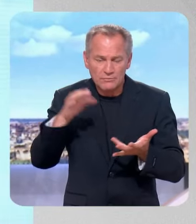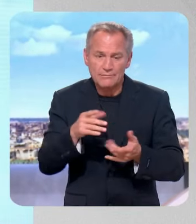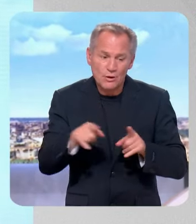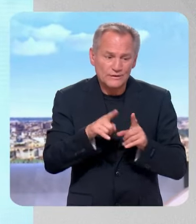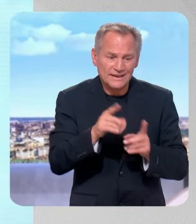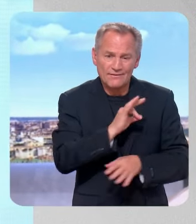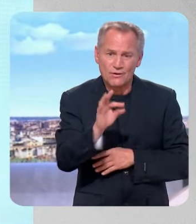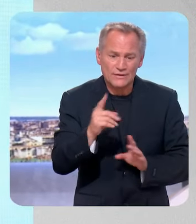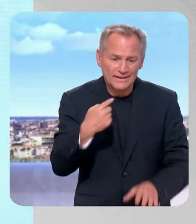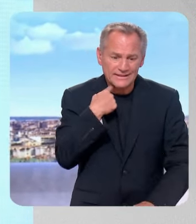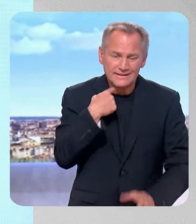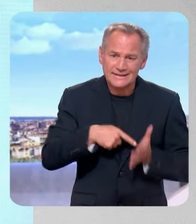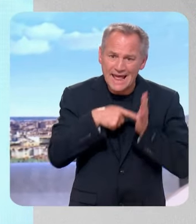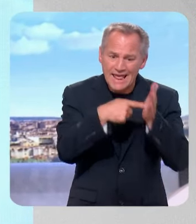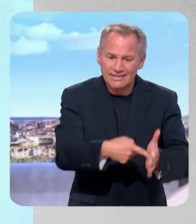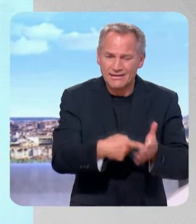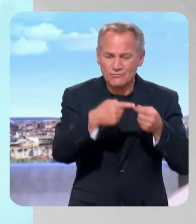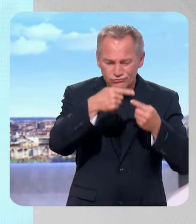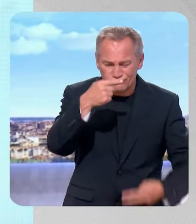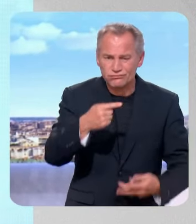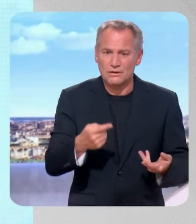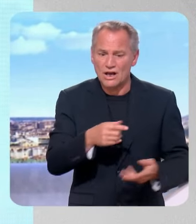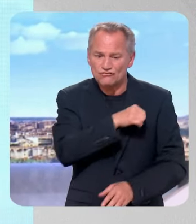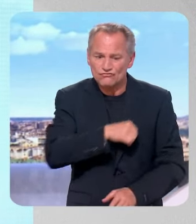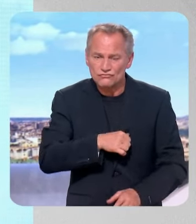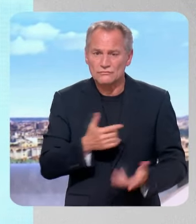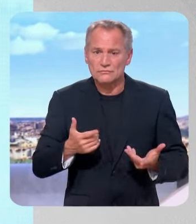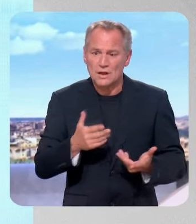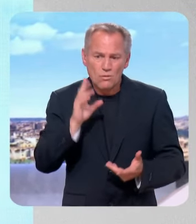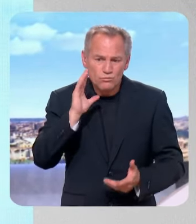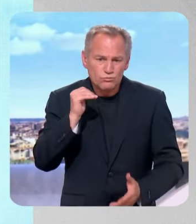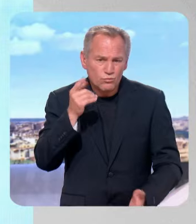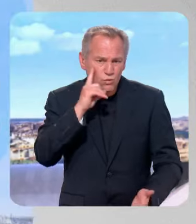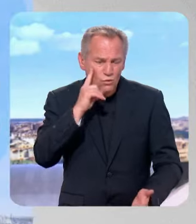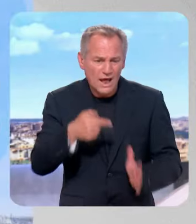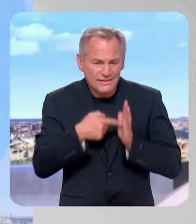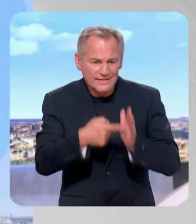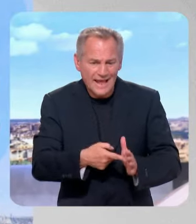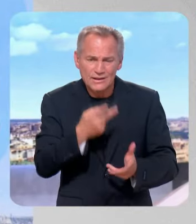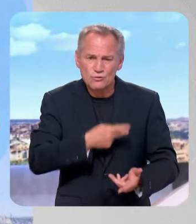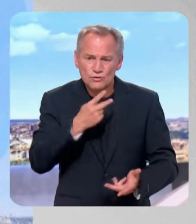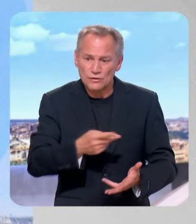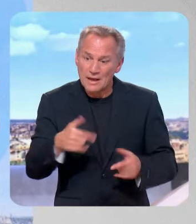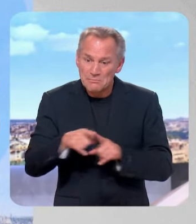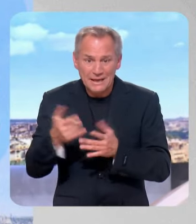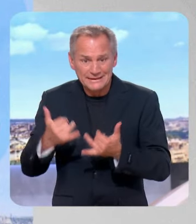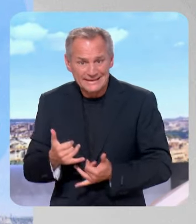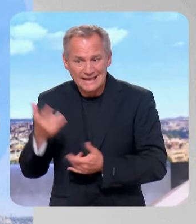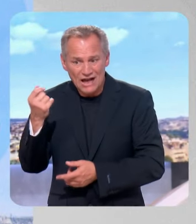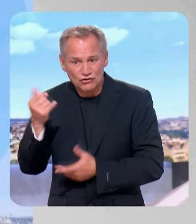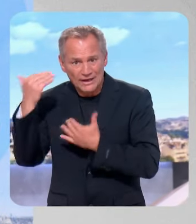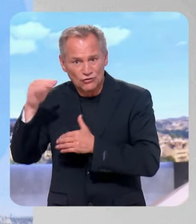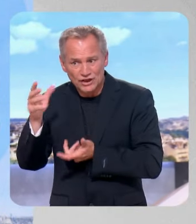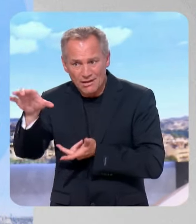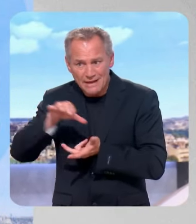bloque encore Bruno Le Maire ? Pourquoi on continue comme ça, d'être de plus en plus ordetté, d'avoir une dette de plus en plus importante, même si on est attractif ? D'abord, nous réussissons